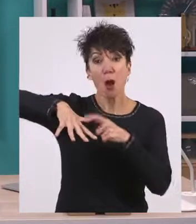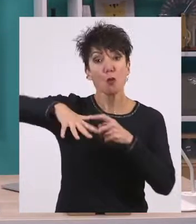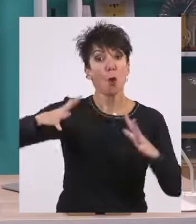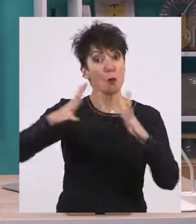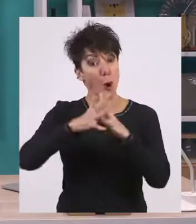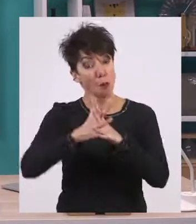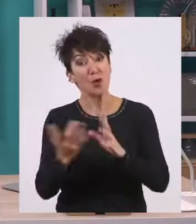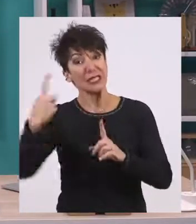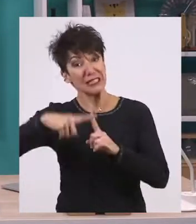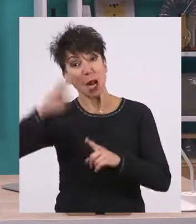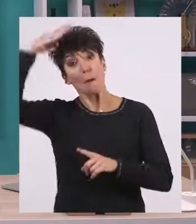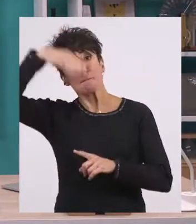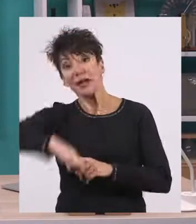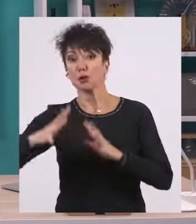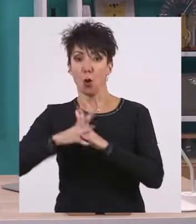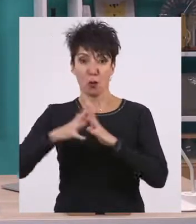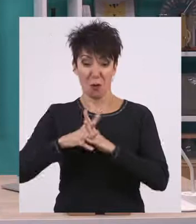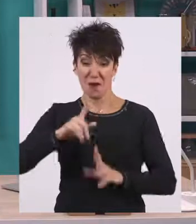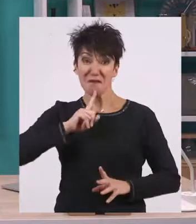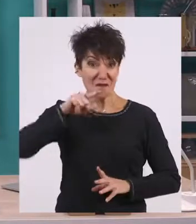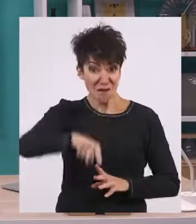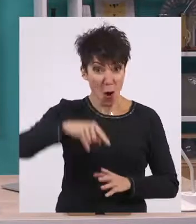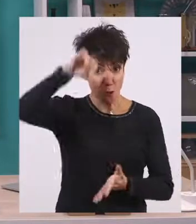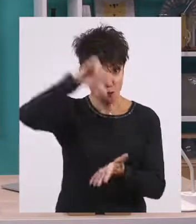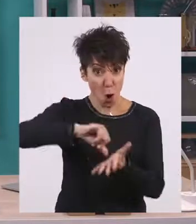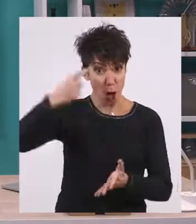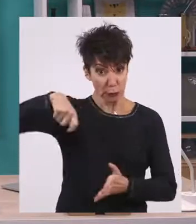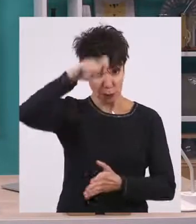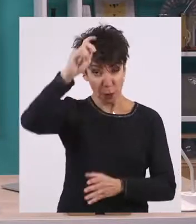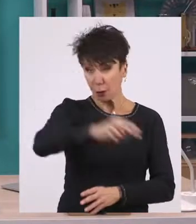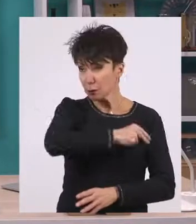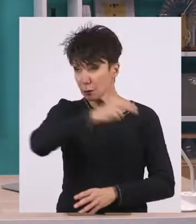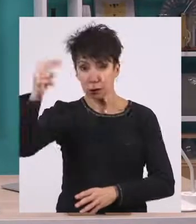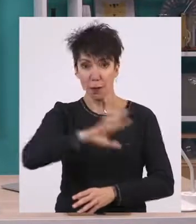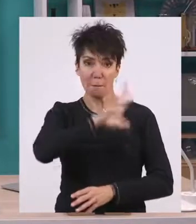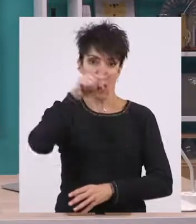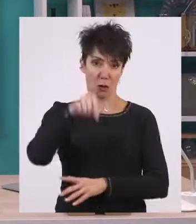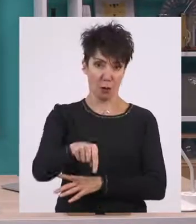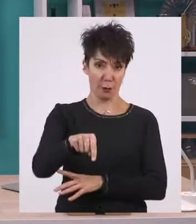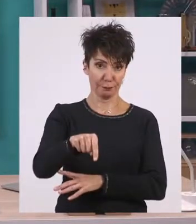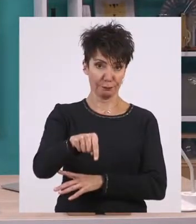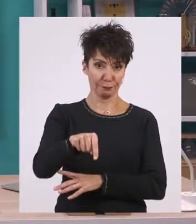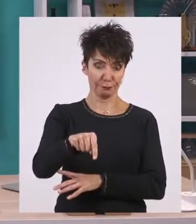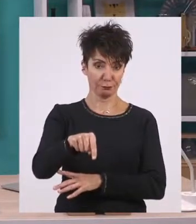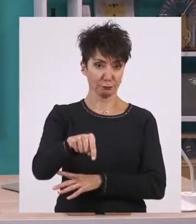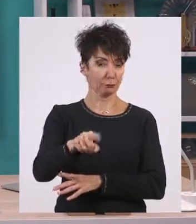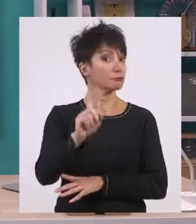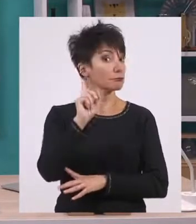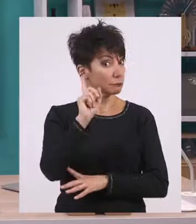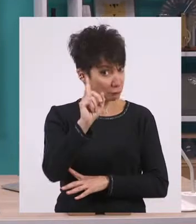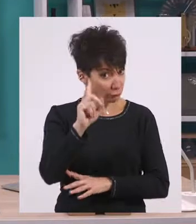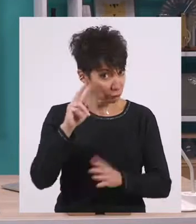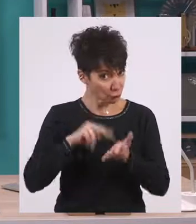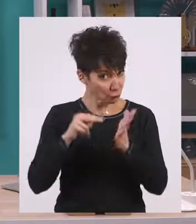Η Σπάρτη μια πόλη διάσημη ακόμη και σήμερα. Πριν όμως μπούμε στο